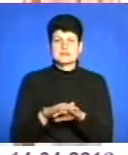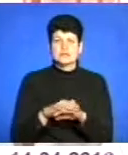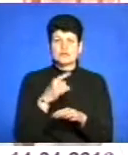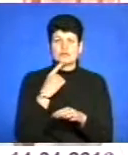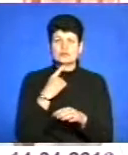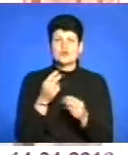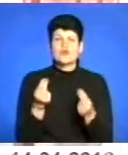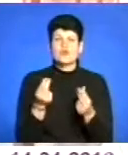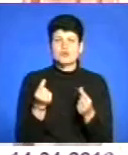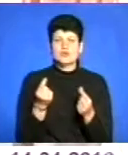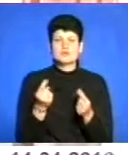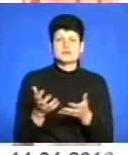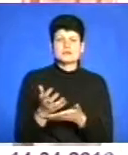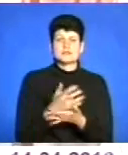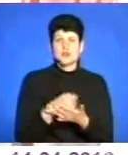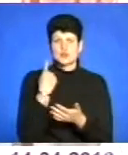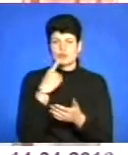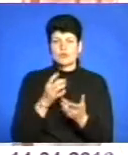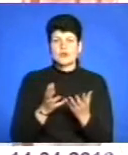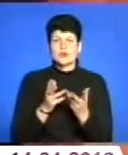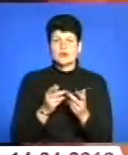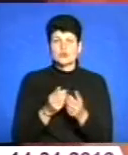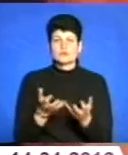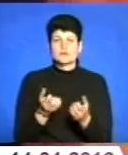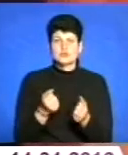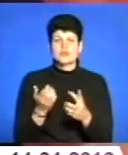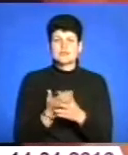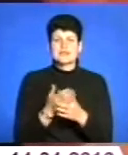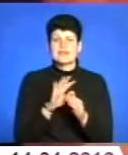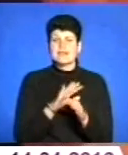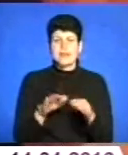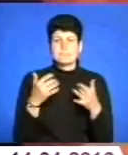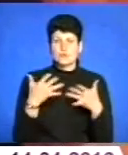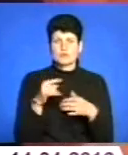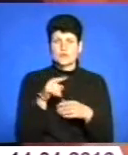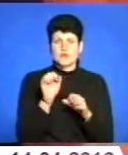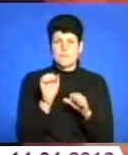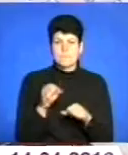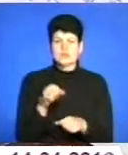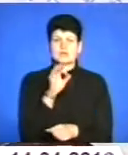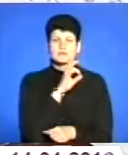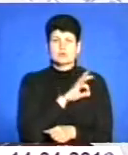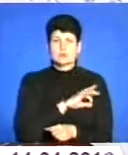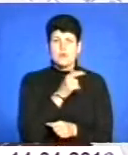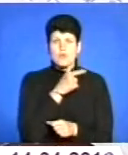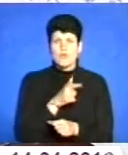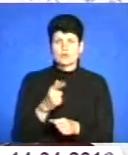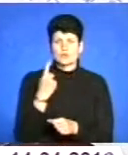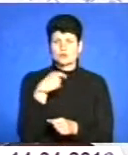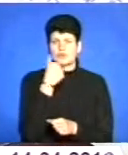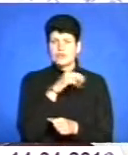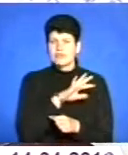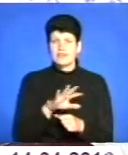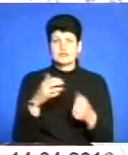гроші, накопичені на особових рахунках отримувачів субсидій, не пропадуть. Їх можна буде використовувати протягом року, не